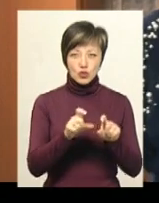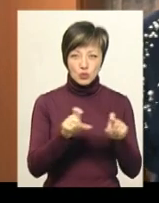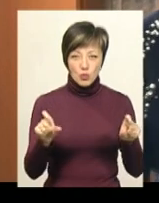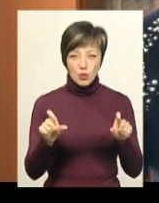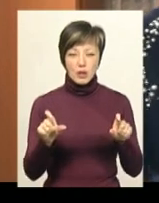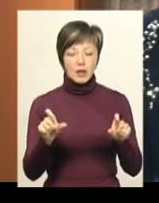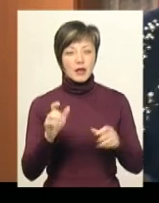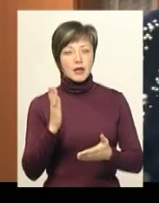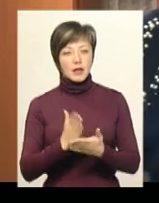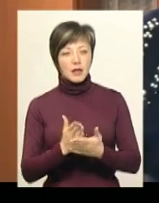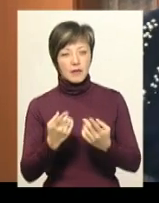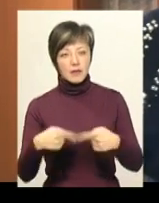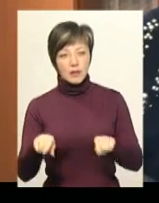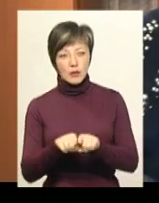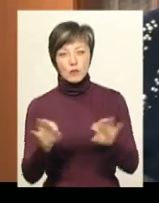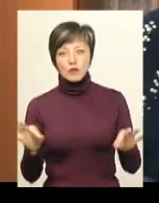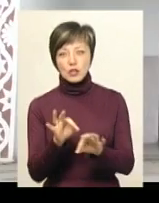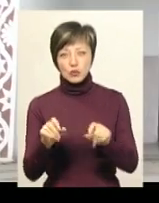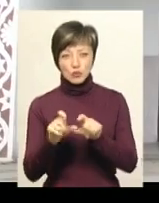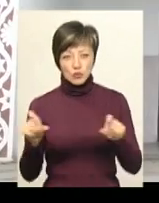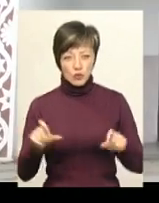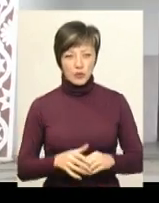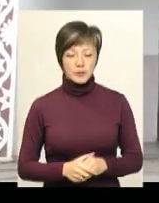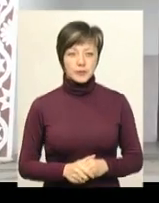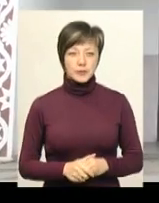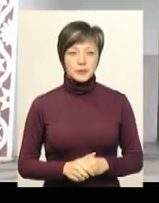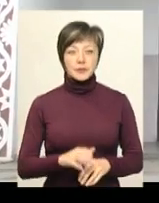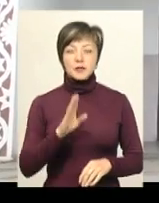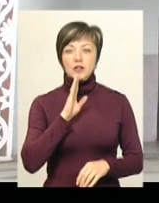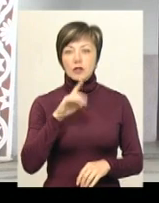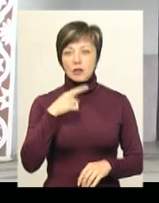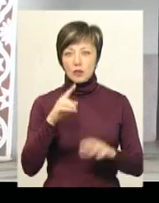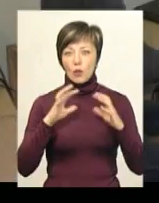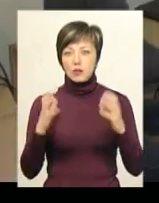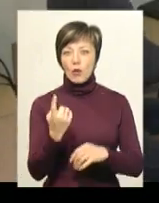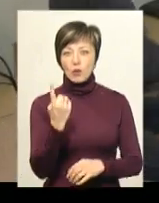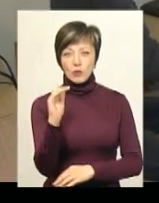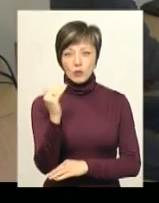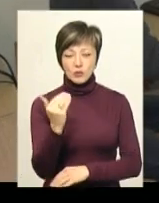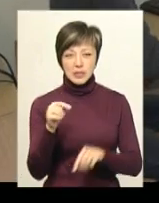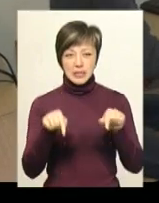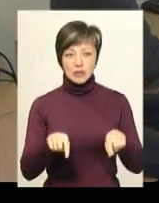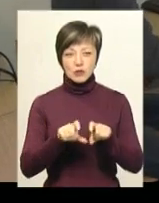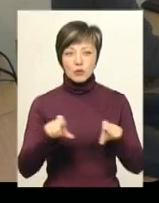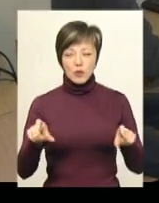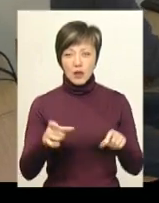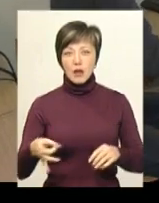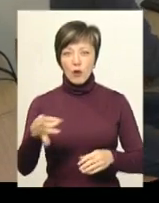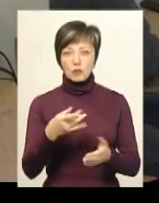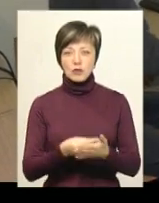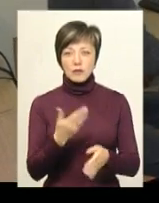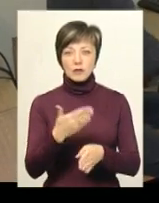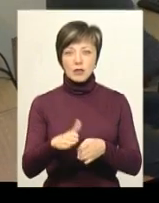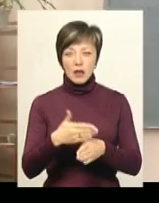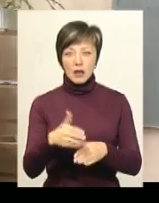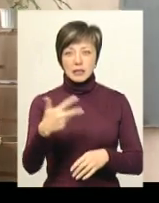є філія, і музичної школи. Світлана Царук каже, на отримання одного учня вівсянської школи із районного бюджету